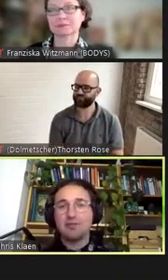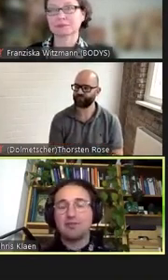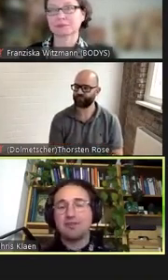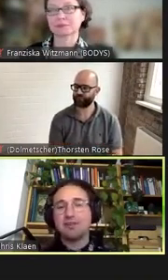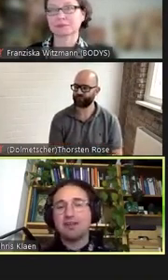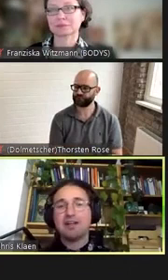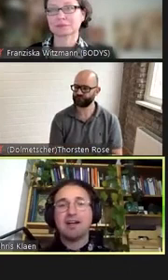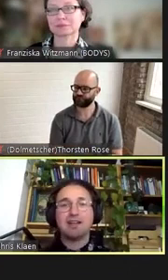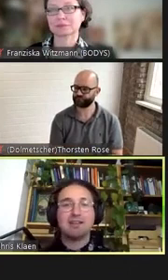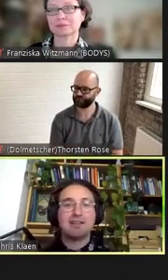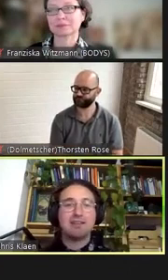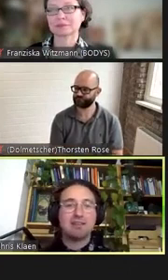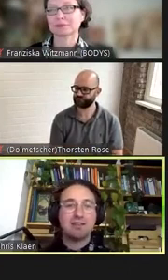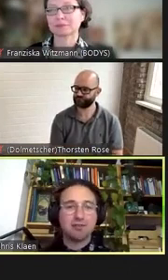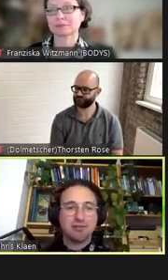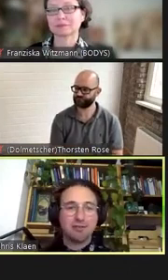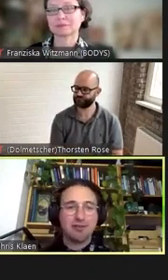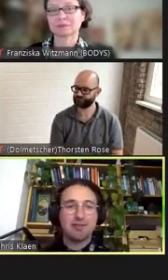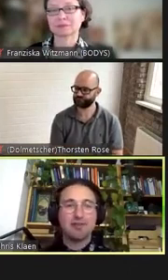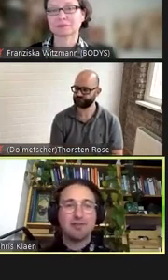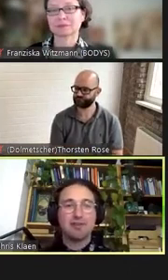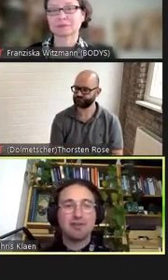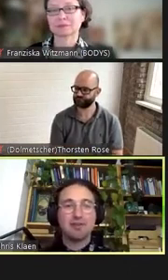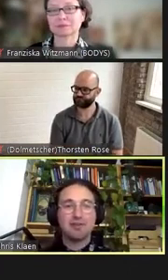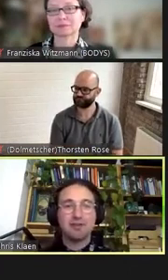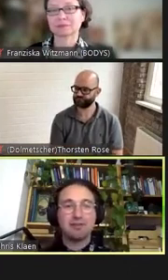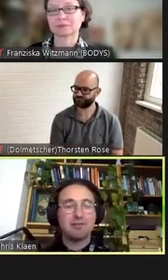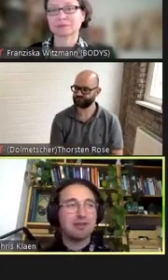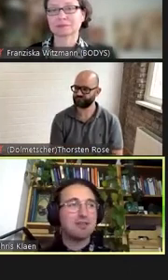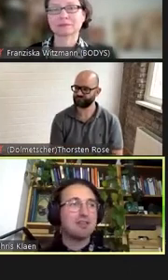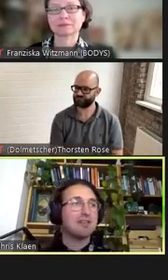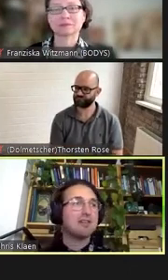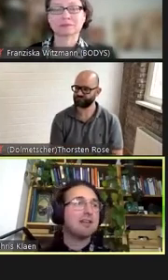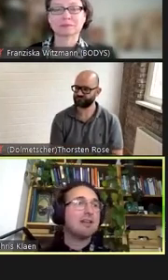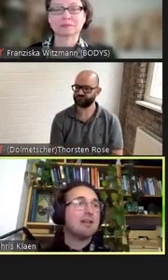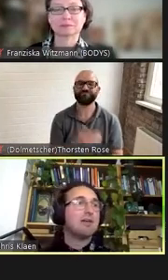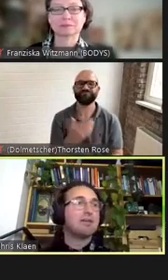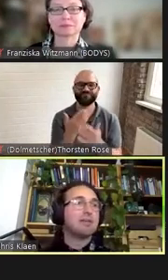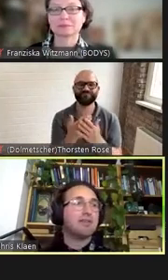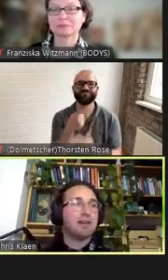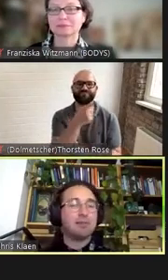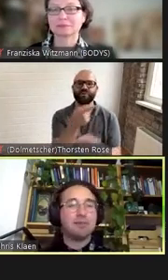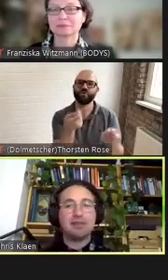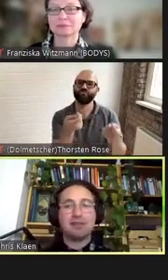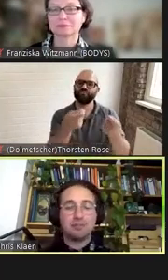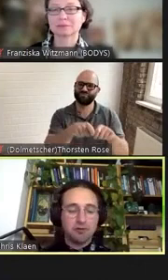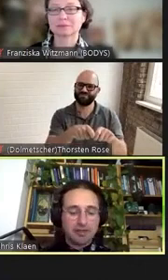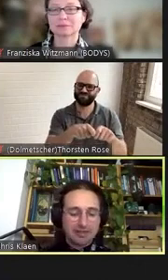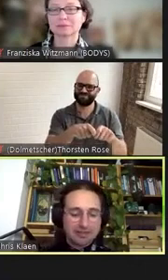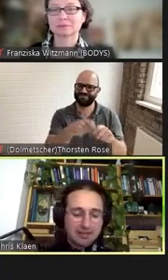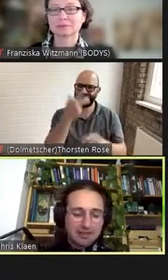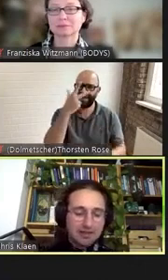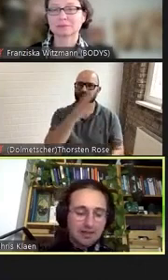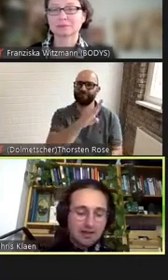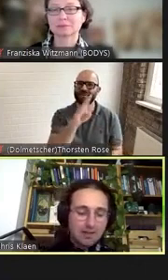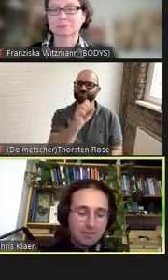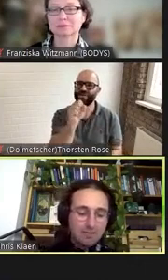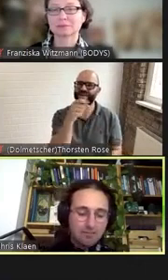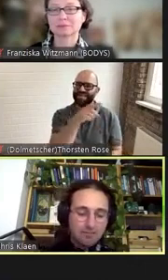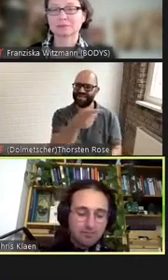anknüpfen an die Schlussworte von Herrn Birnstiel und zwar eben dieses Projekt